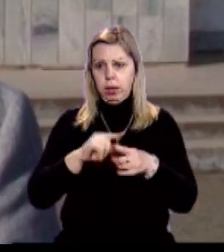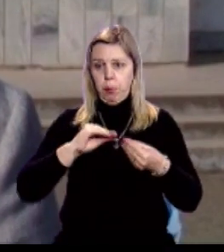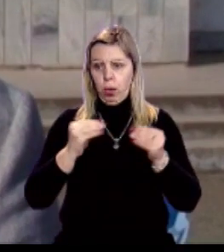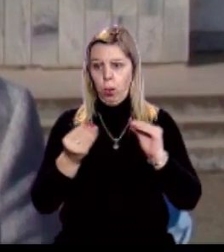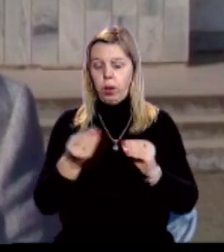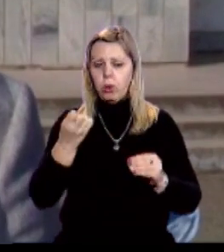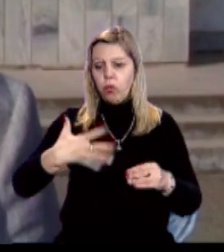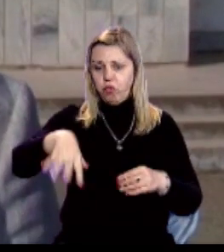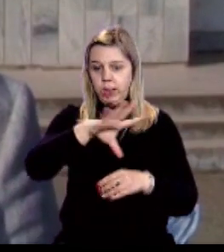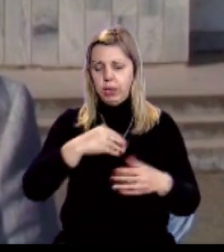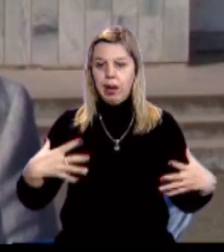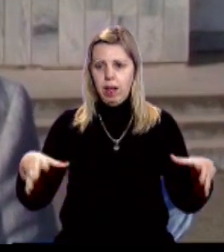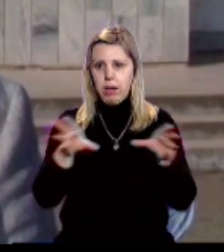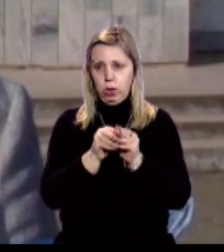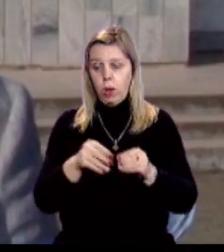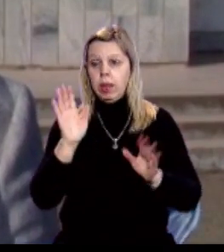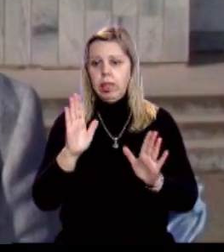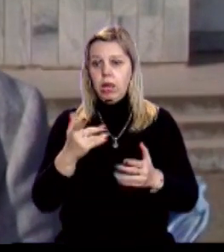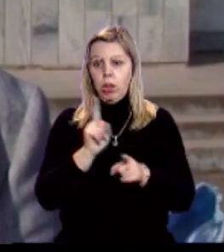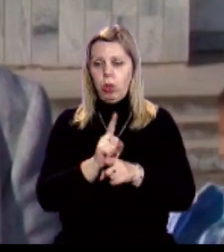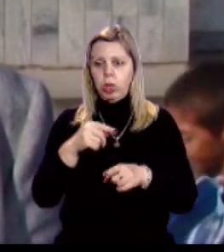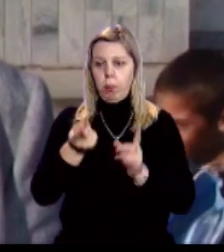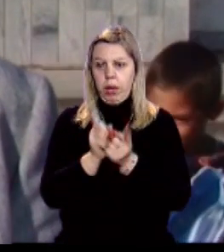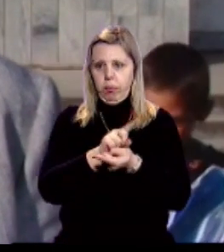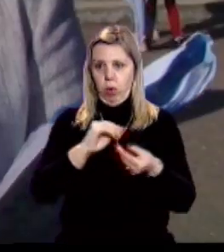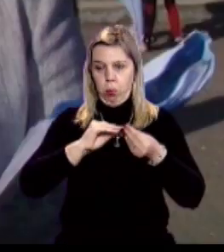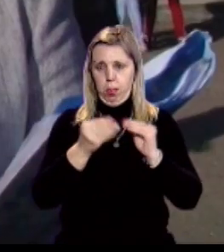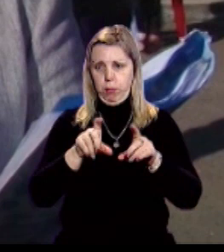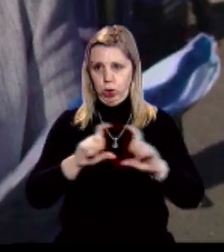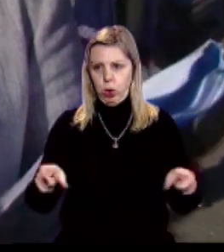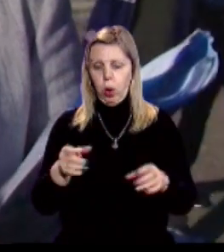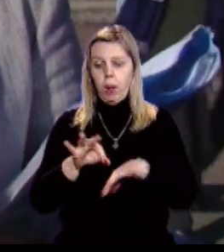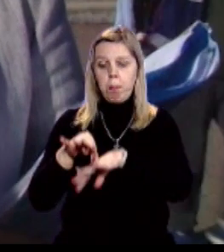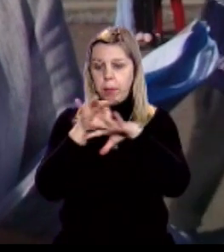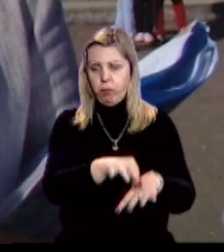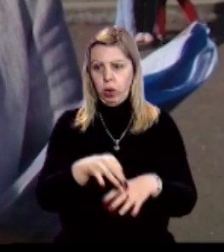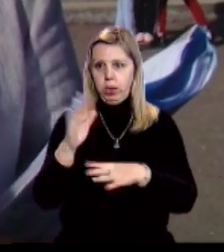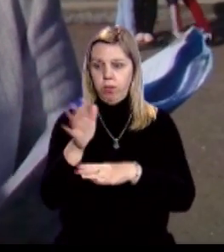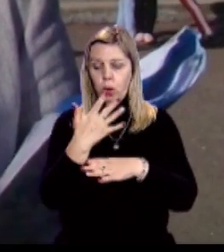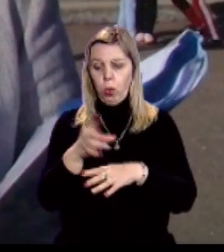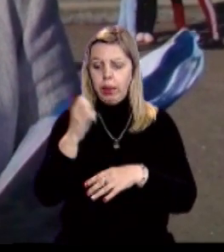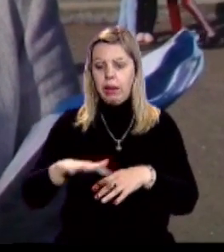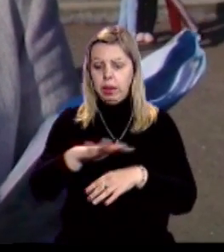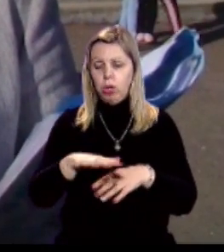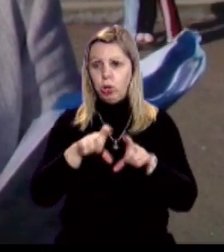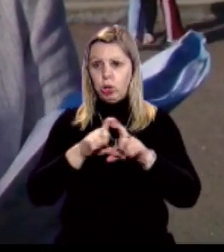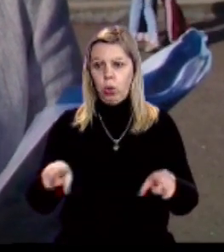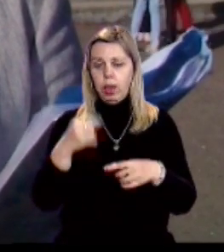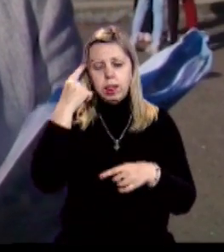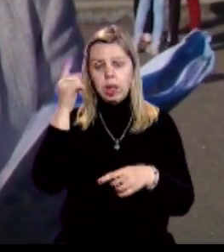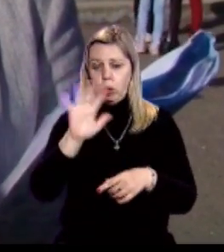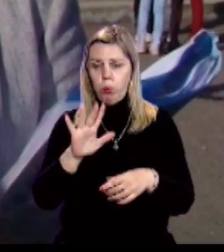проблемою є усіх разом. І не тільки має перетворюватися у проблему школи. Приводять їх вигулювати на територію школи, не